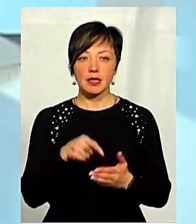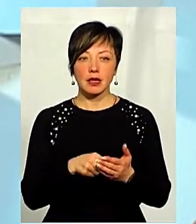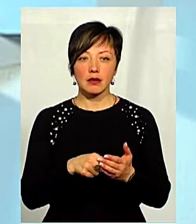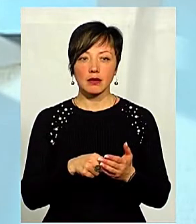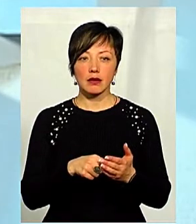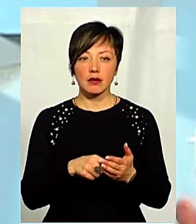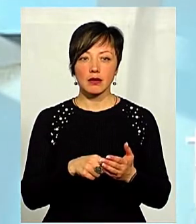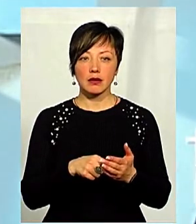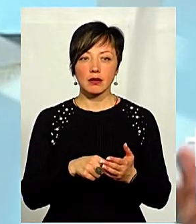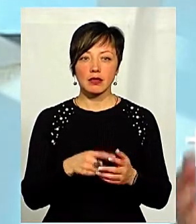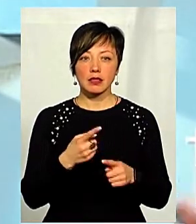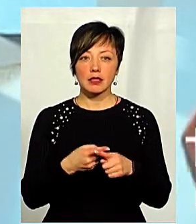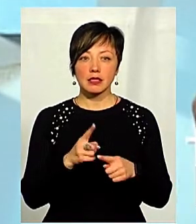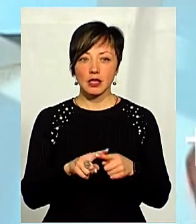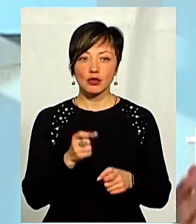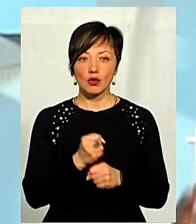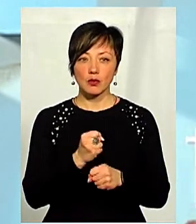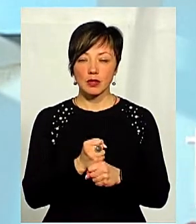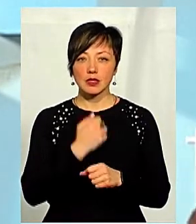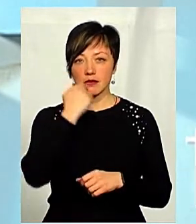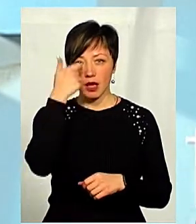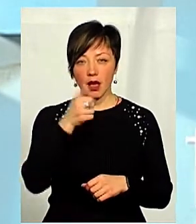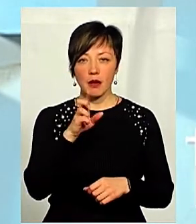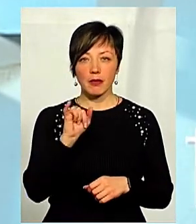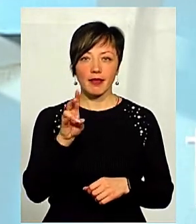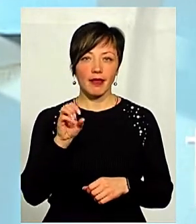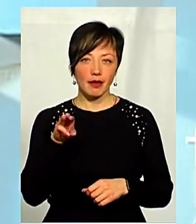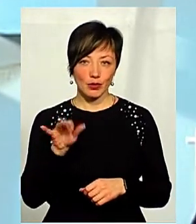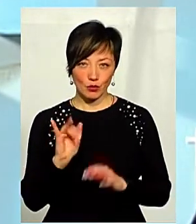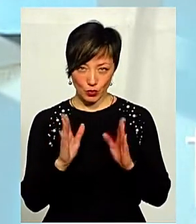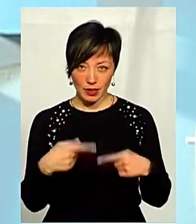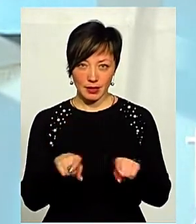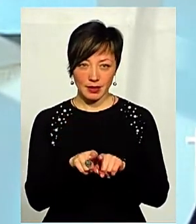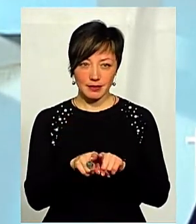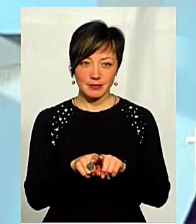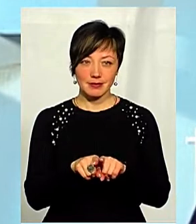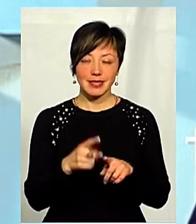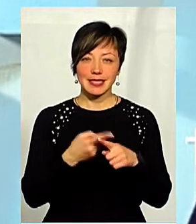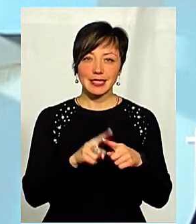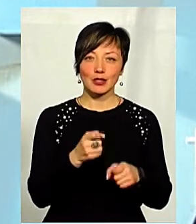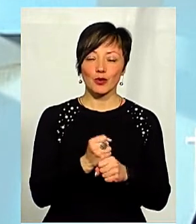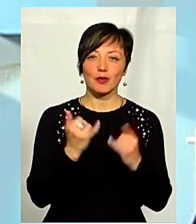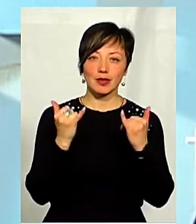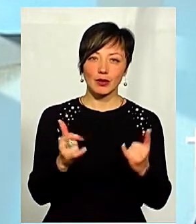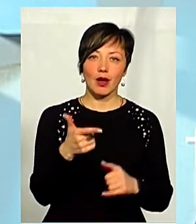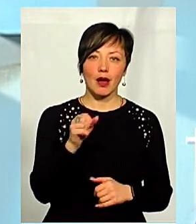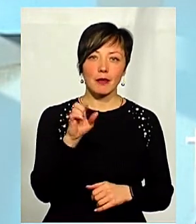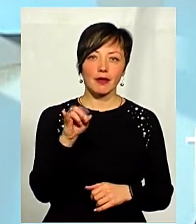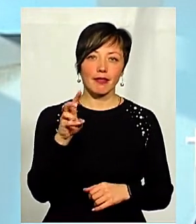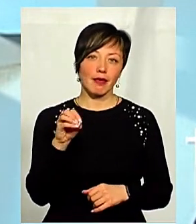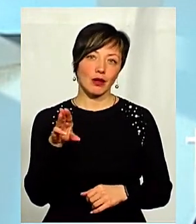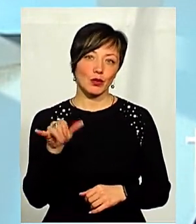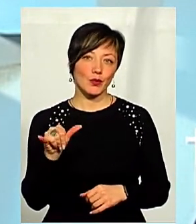що хмельничані сказати, це зроблено завдяки габінету. Буде таке? Це зроблено габінетом, чи це завдяки габінету?